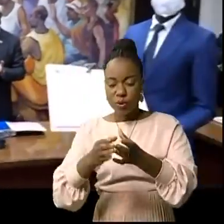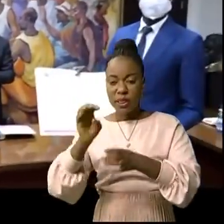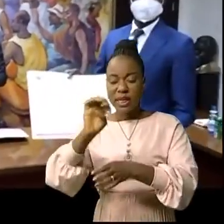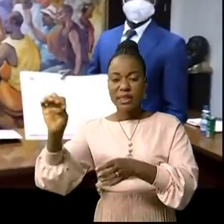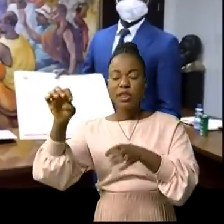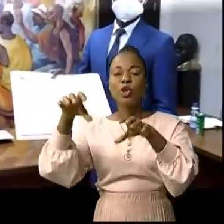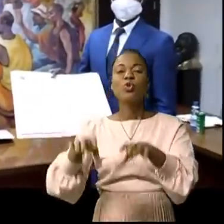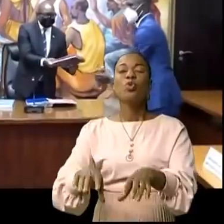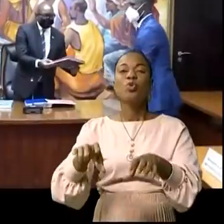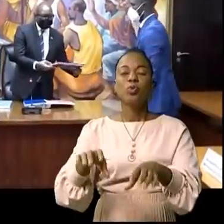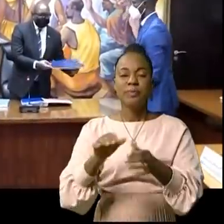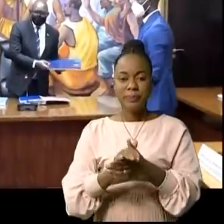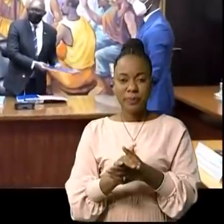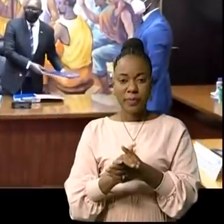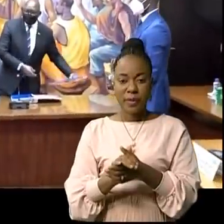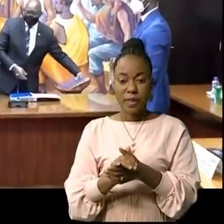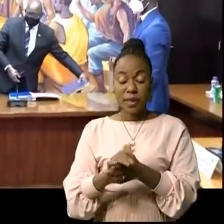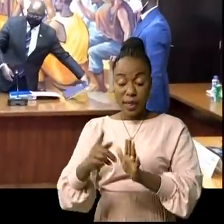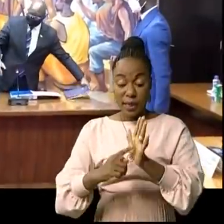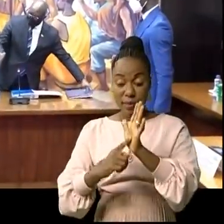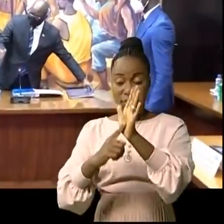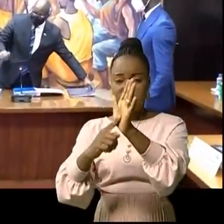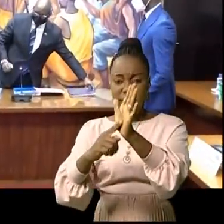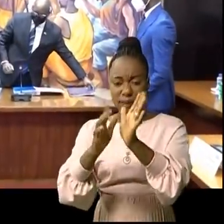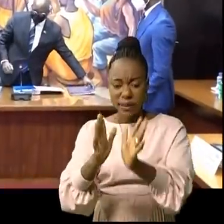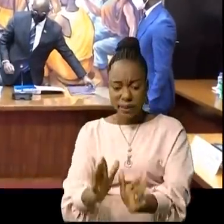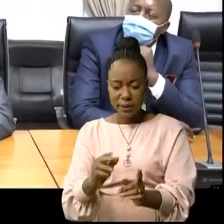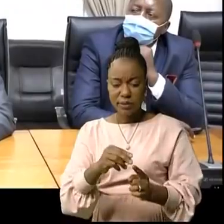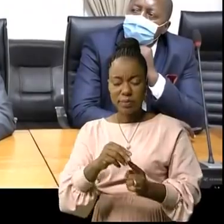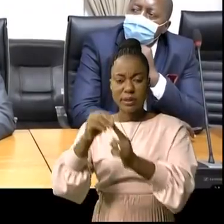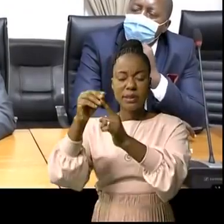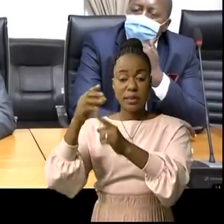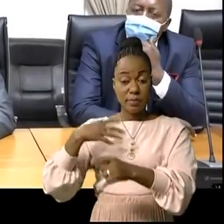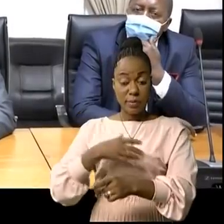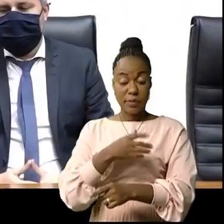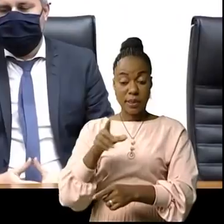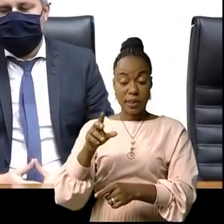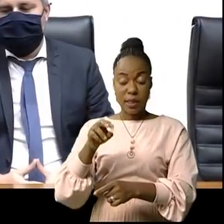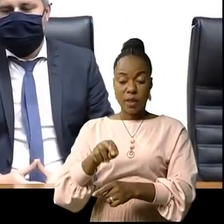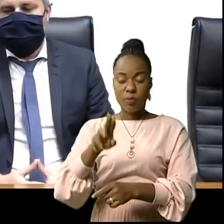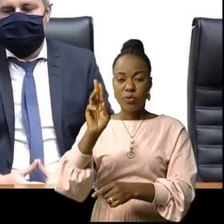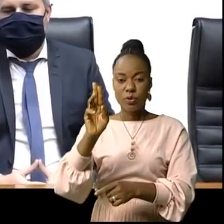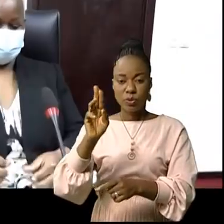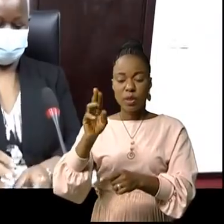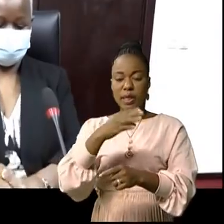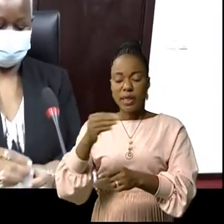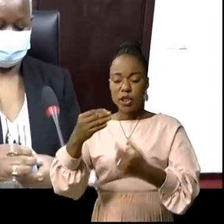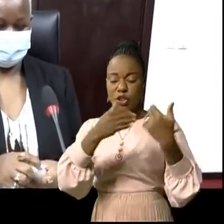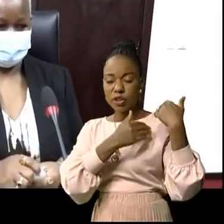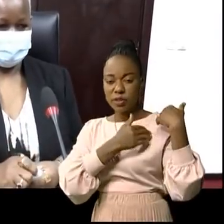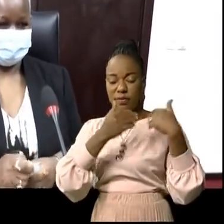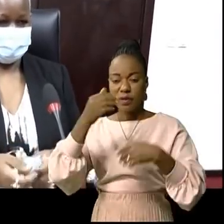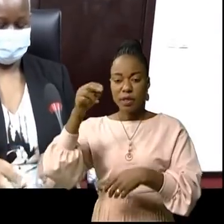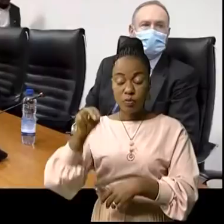la République démocratique du Congo. La représentante spéciale du secrétaire général des Nations unies en République démocratique du Congo et chef de la Monusco